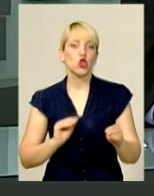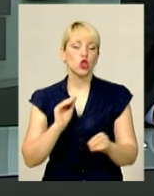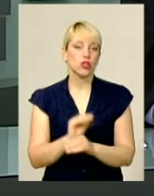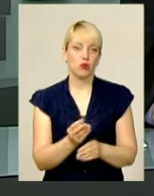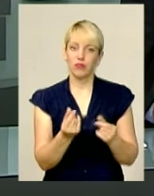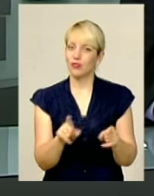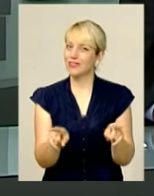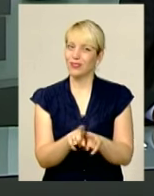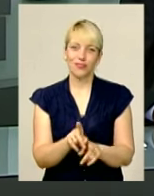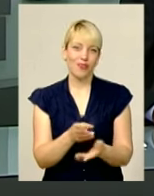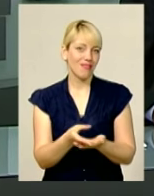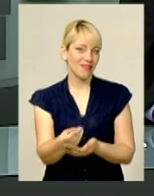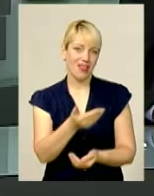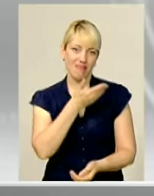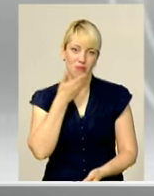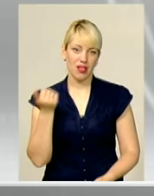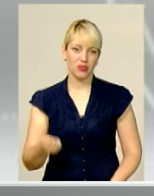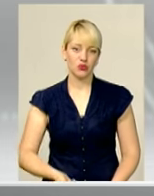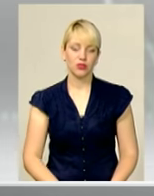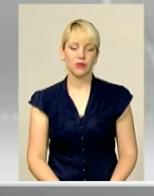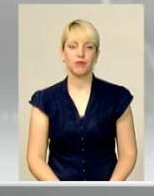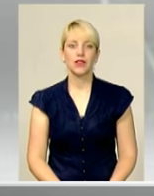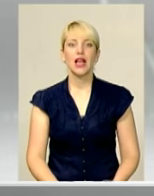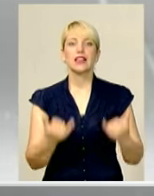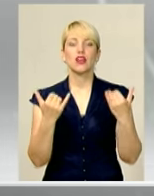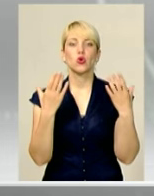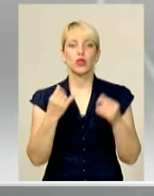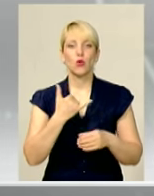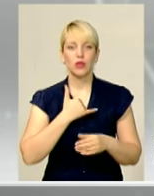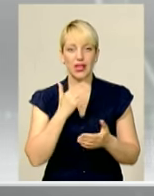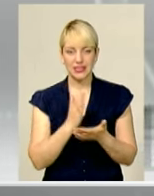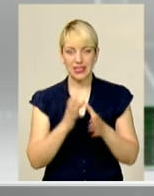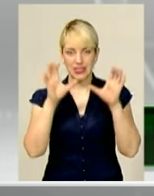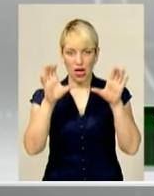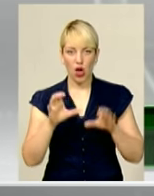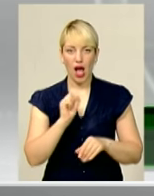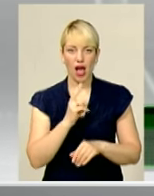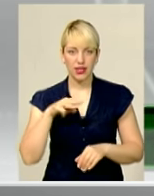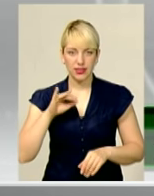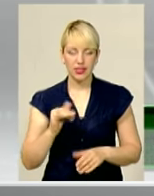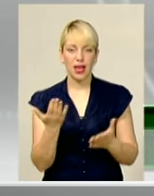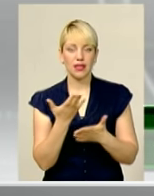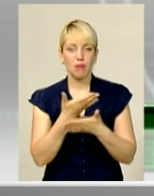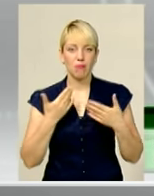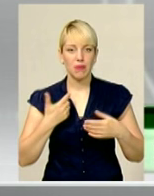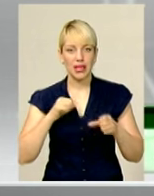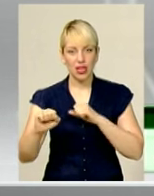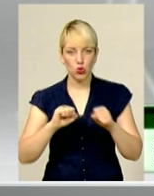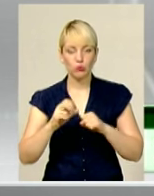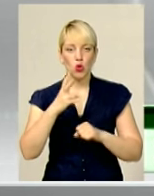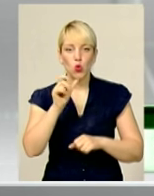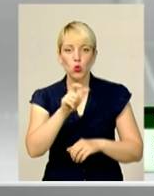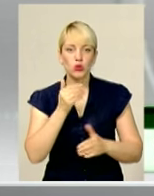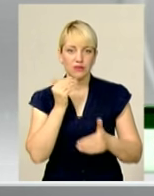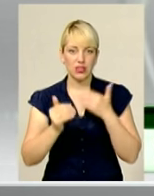все одно не виплачують. На сьогоднішній день у нас є, виходить, законодавчі акти, якими ми керуємося, але люди